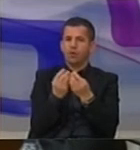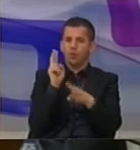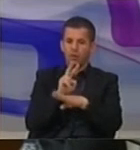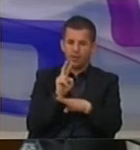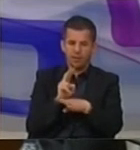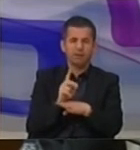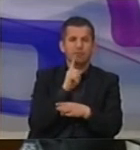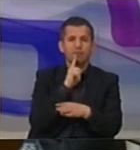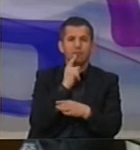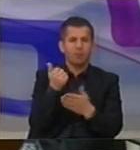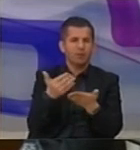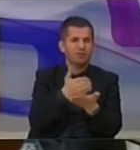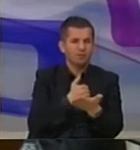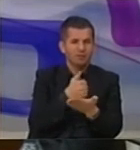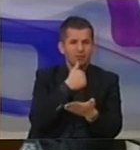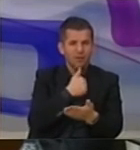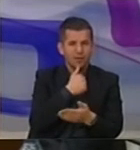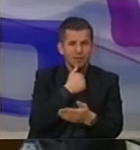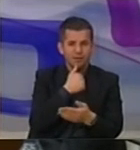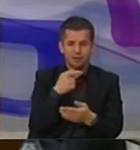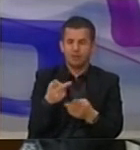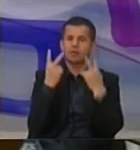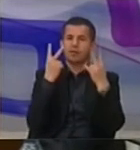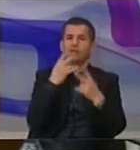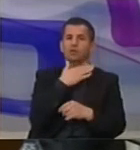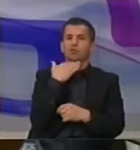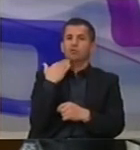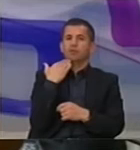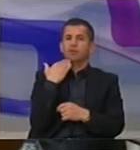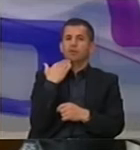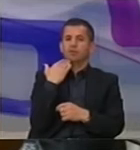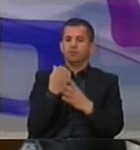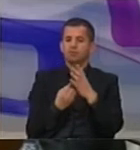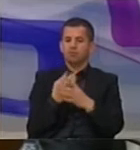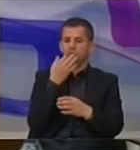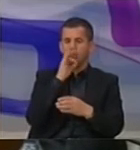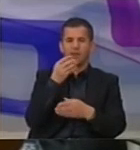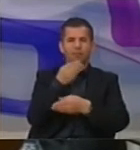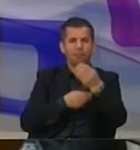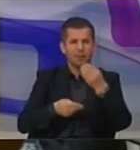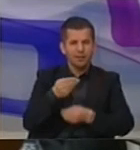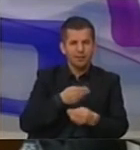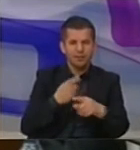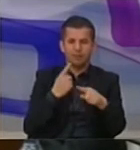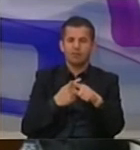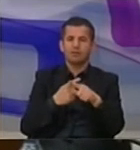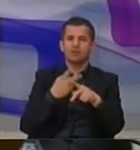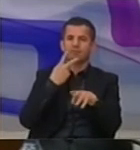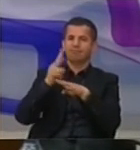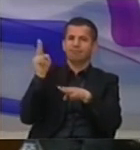të qëndryshme të atimore, kushte këtote cilat janë të rritin e biznesit vendor dhe të rrheqen e